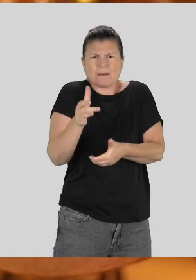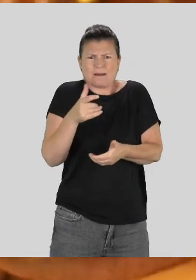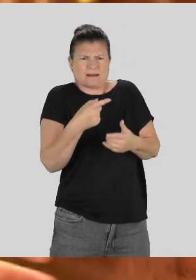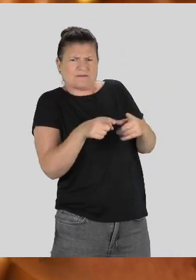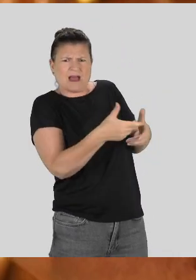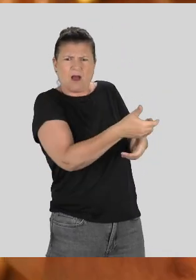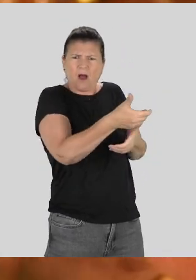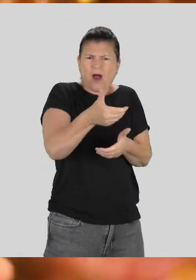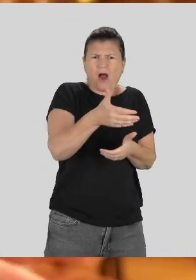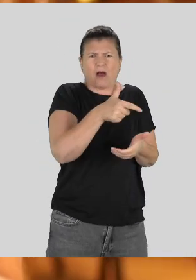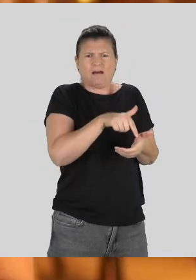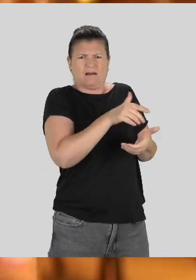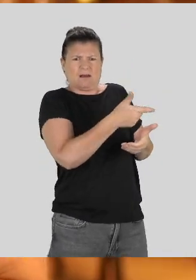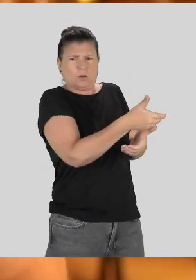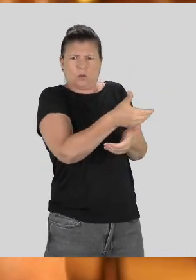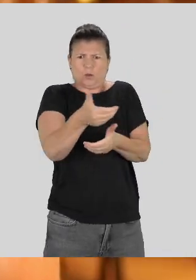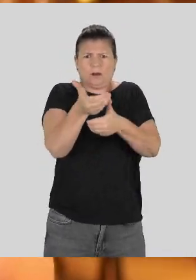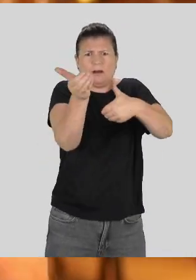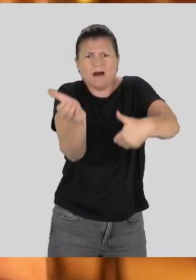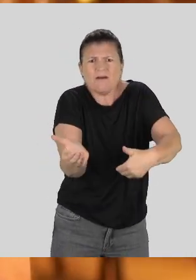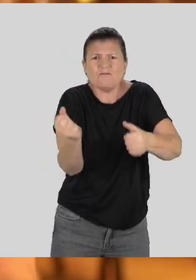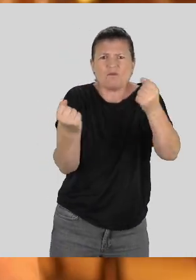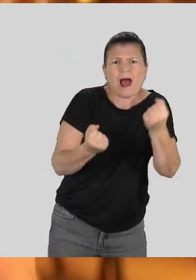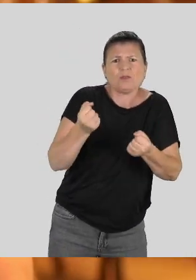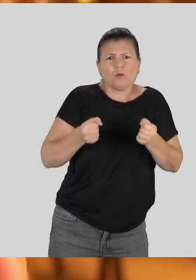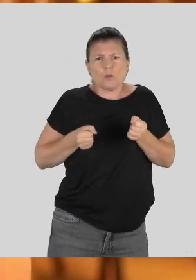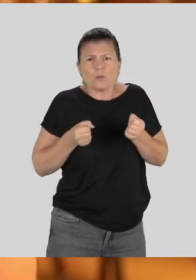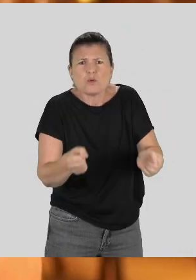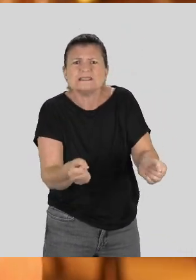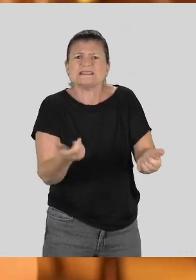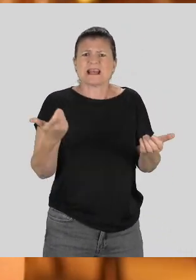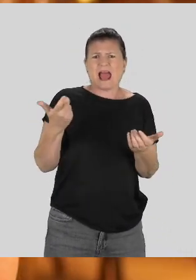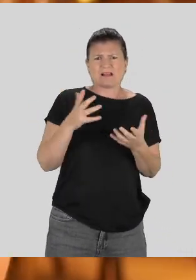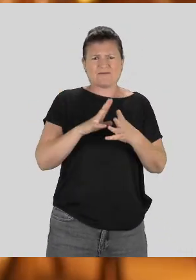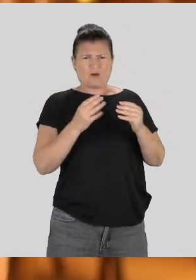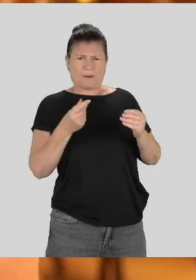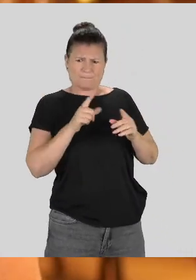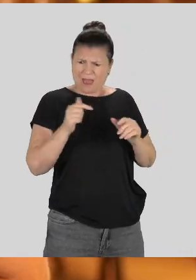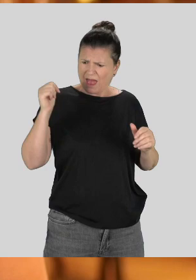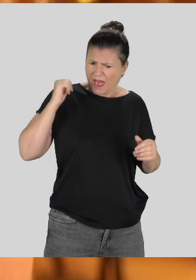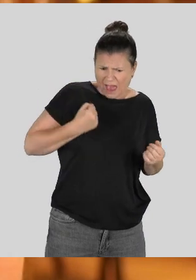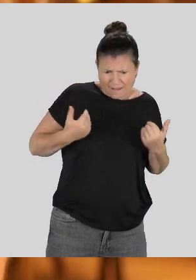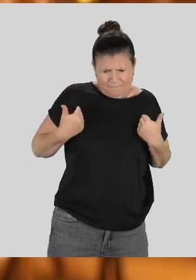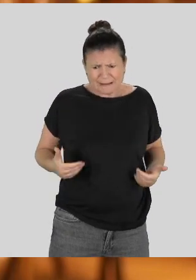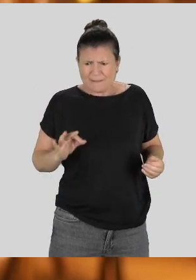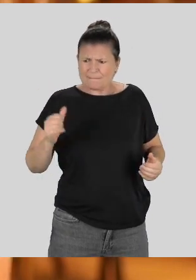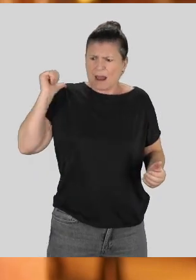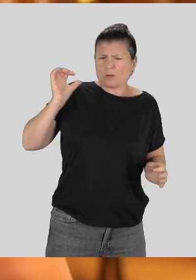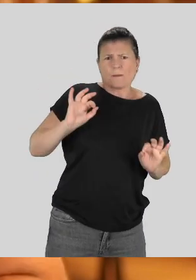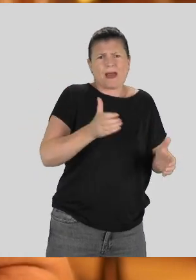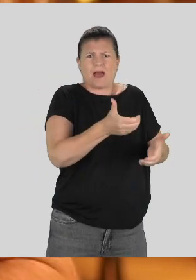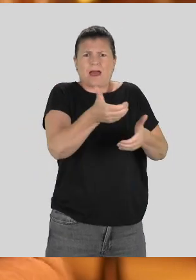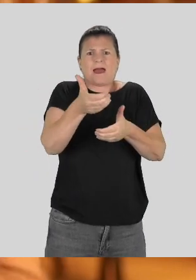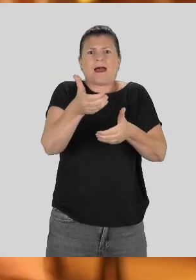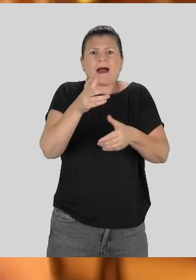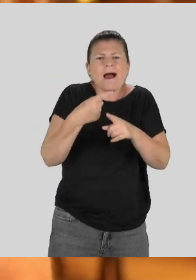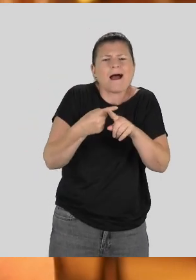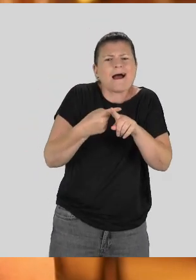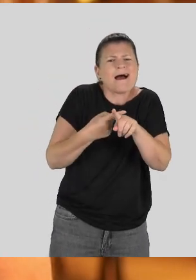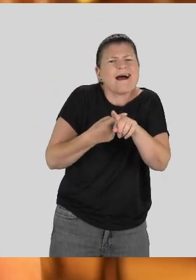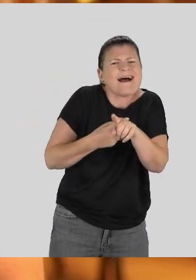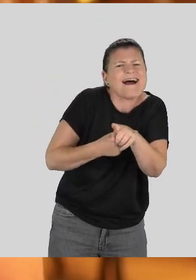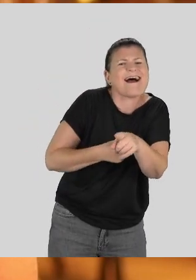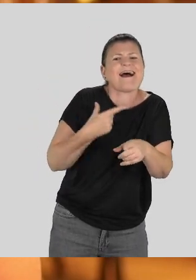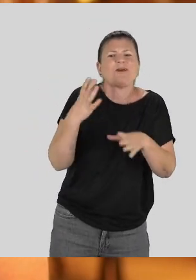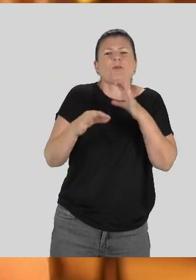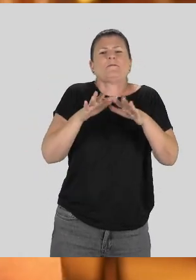côté comme ça, ce n pas pareil, il trouver un siège bébé qui se tourne dans la voiture. La poussette, quel type de poussette, de quelle manière, sans s'abîmer, sans se faire mal au dos. Donc